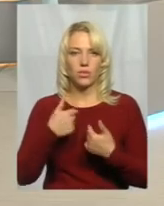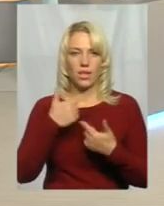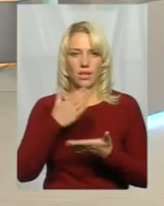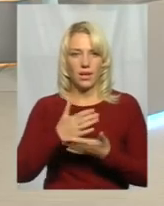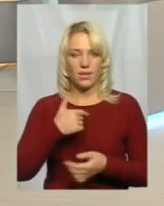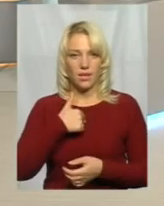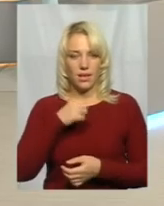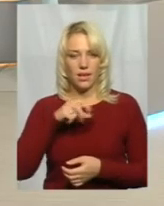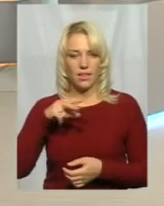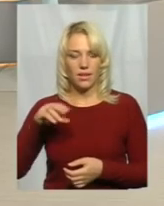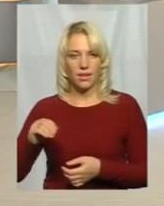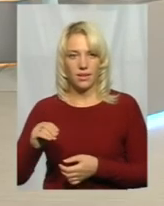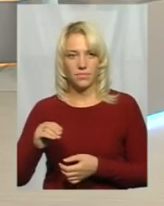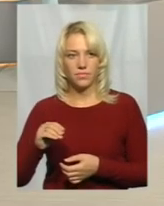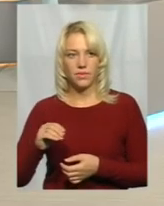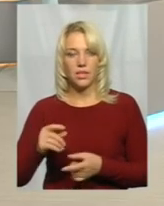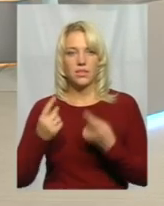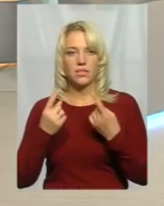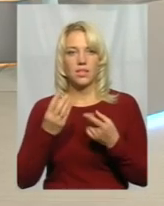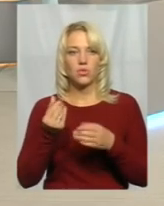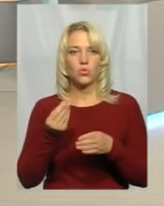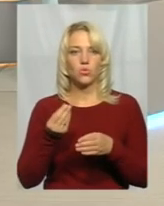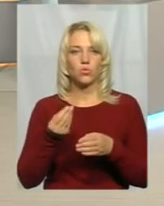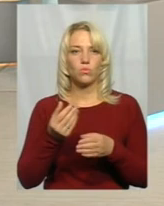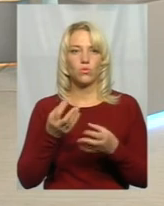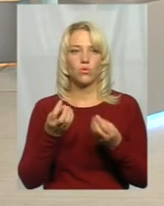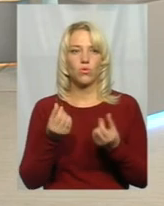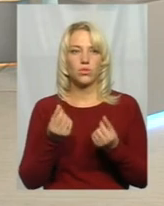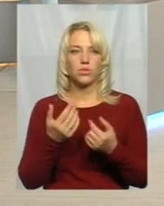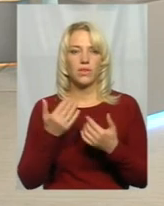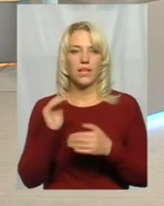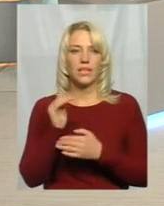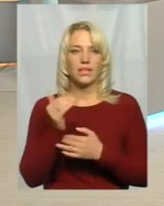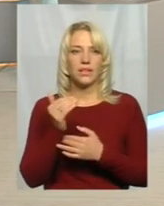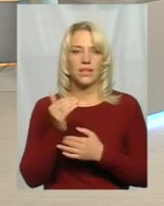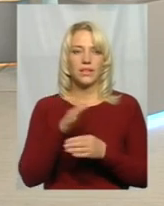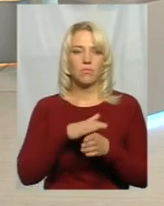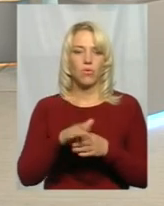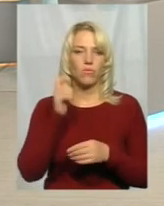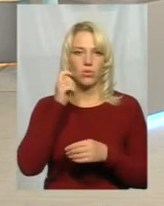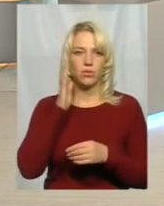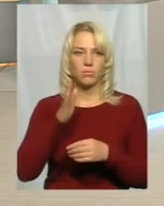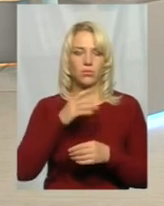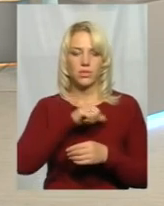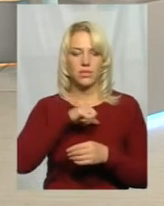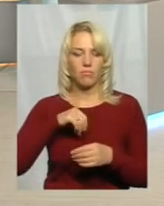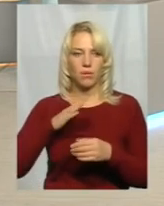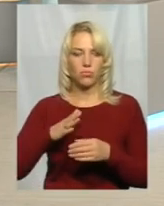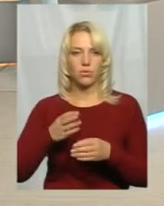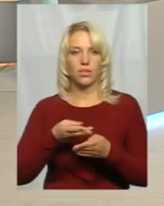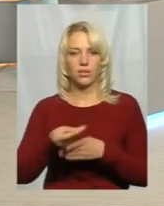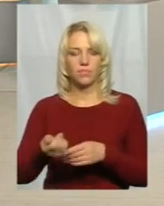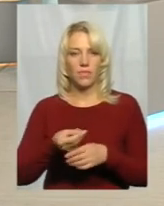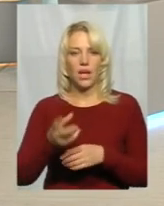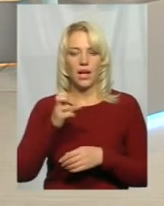але, знову таки, значну суму коштів вже дитина з досягненням повноліття буде саме особисто розпоражатися, але